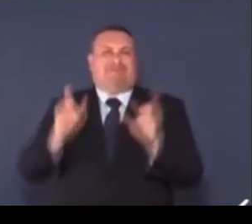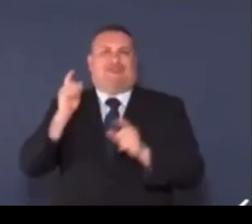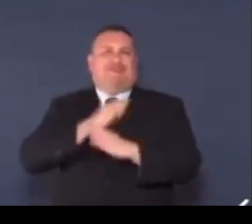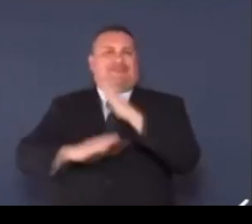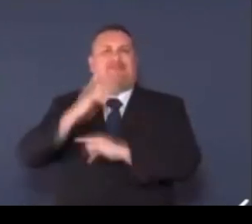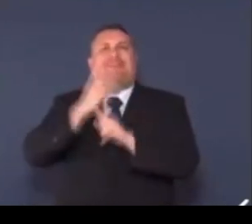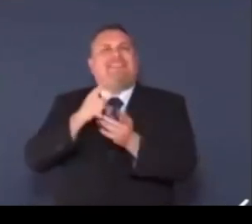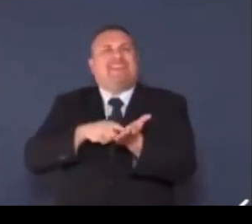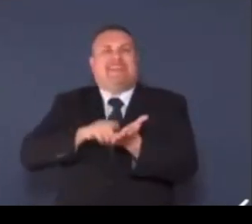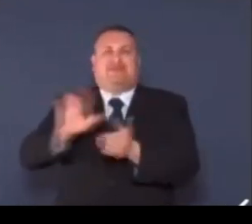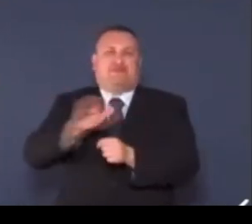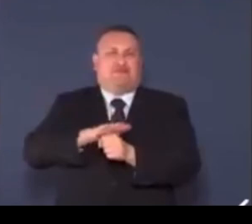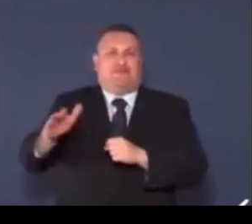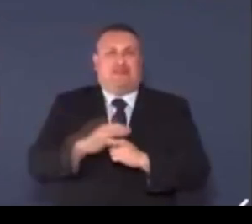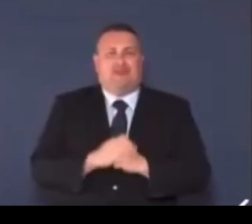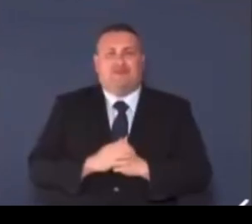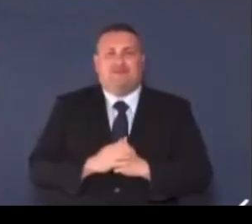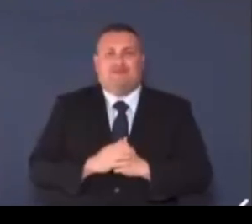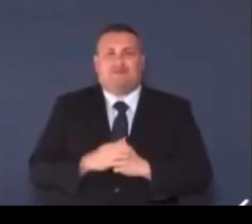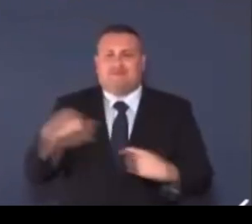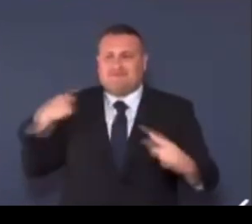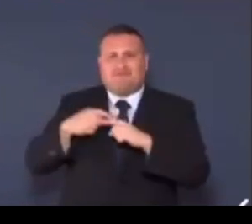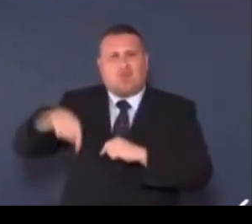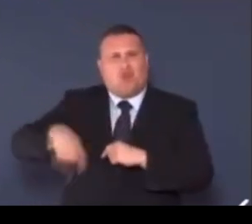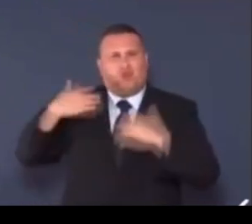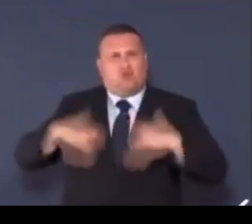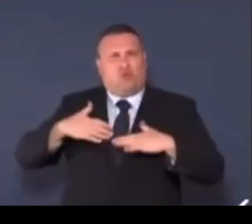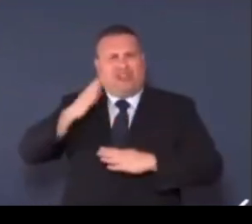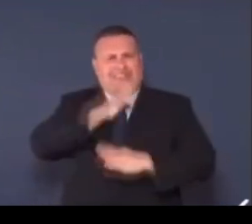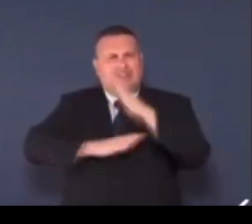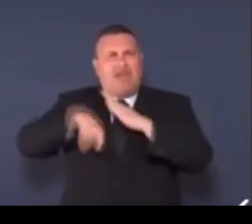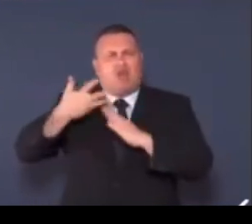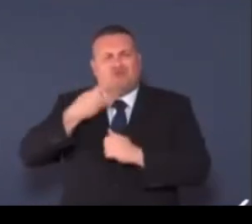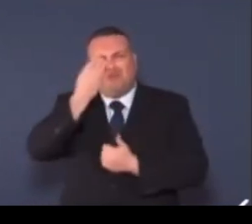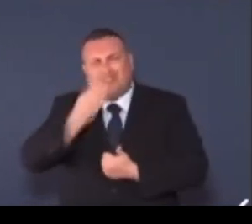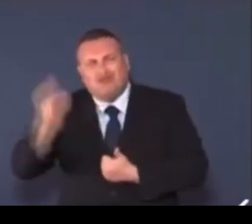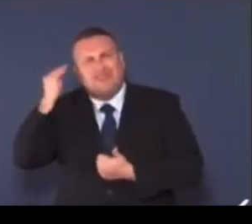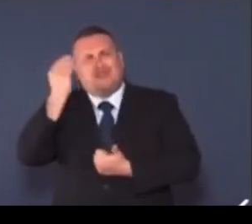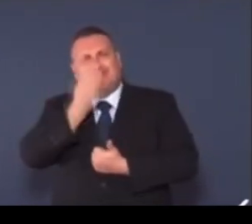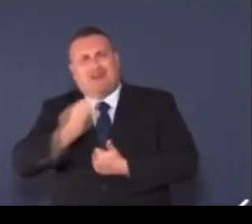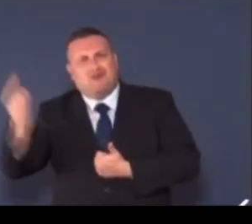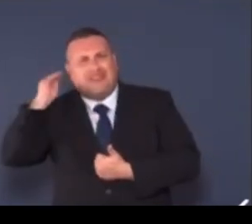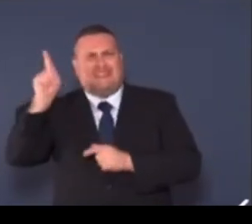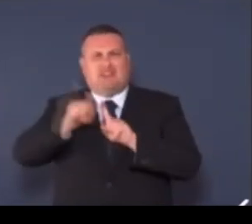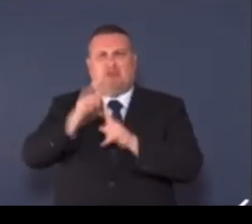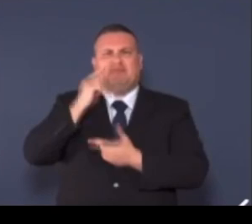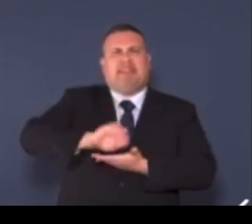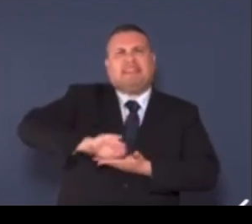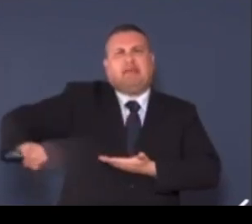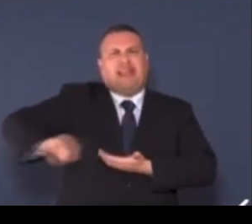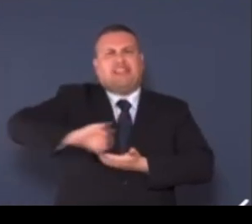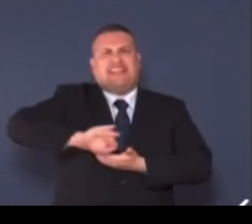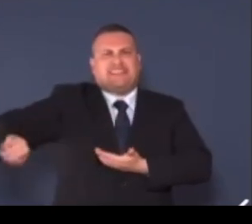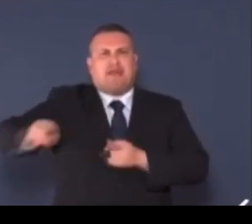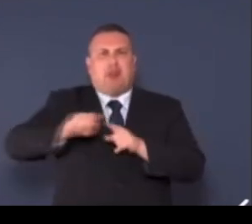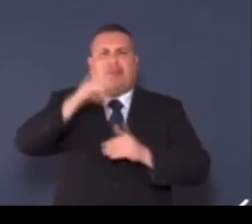La disabilità oggi, ancora troppo spesso, porta con sé un fardello di pregiudizi, discriminazioni e limitazioni, ma noi